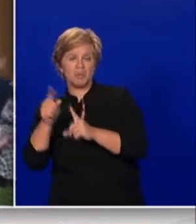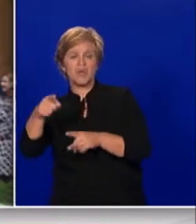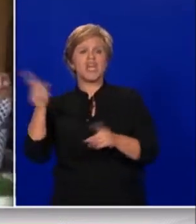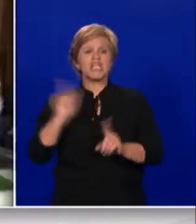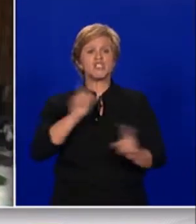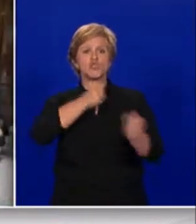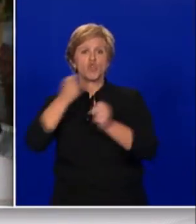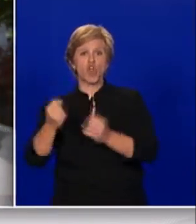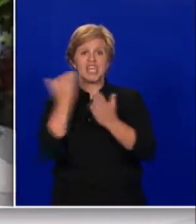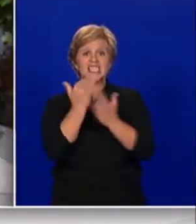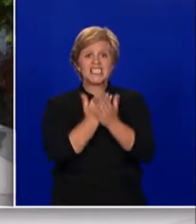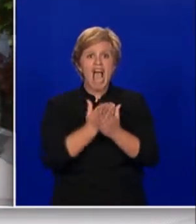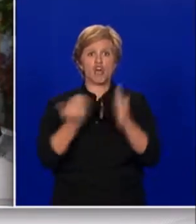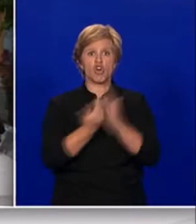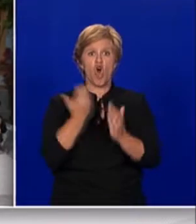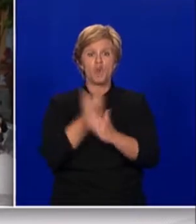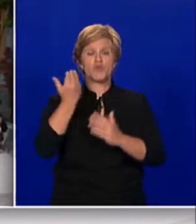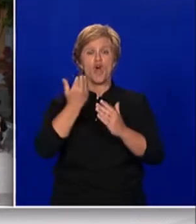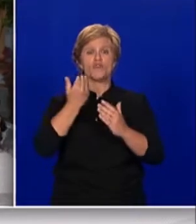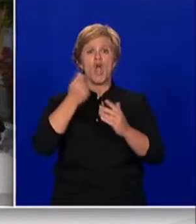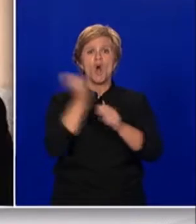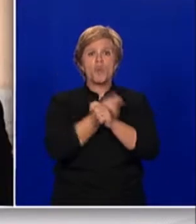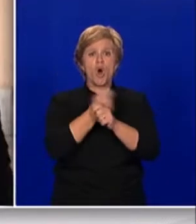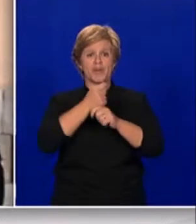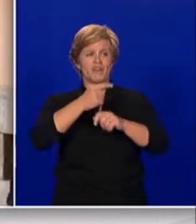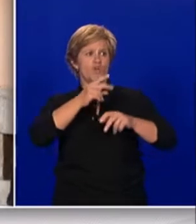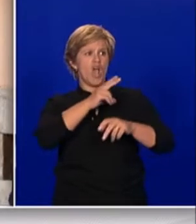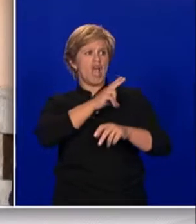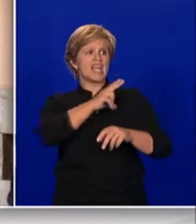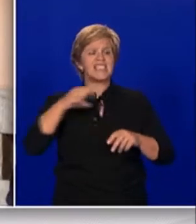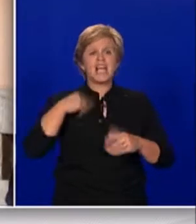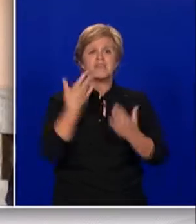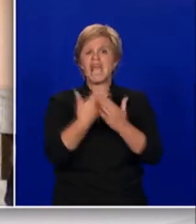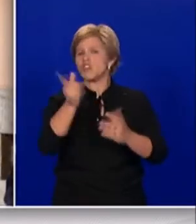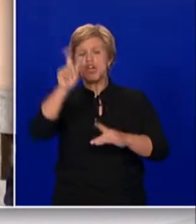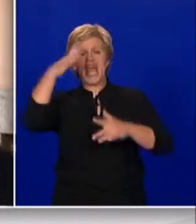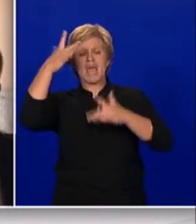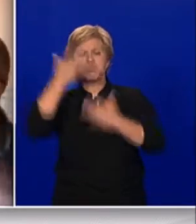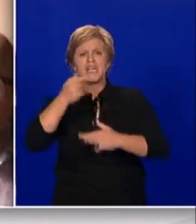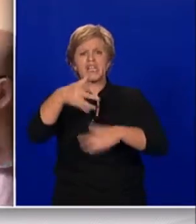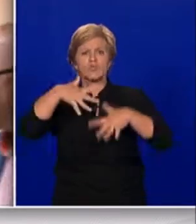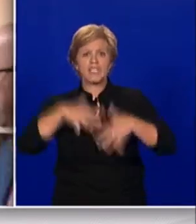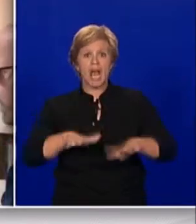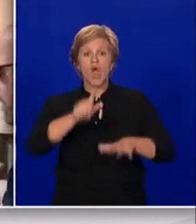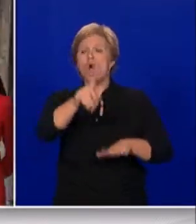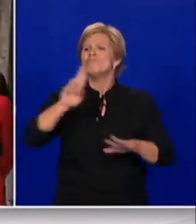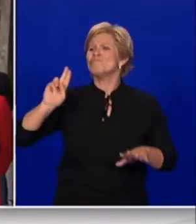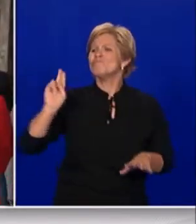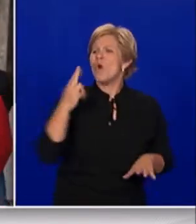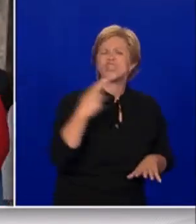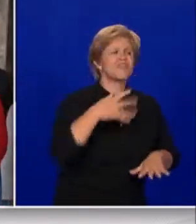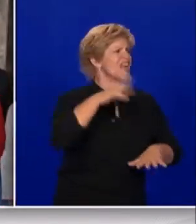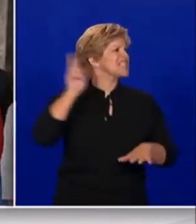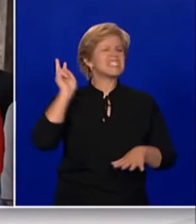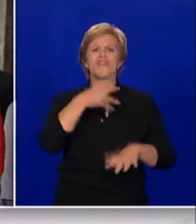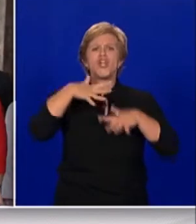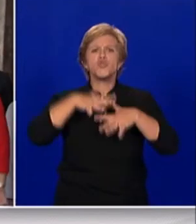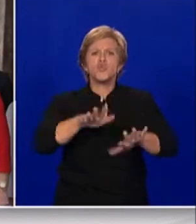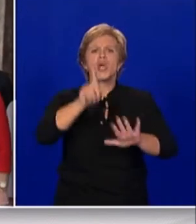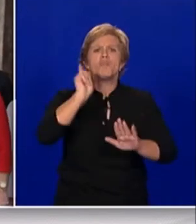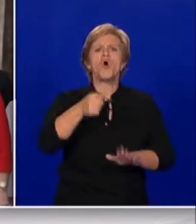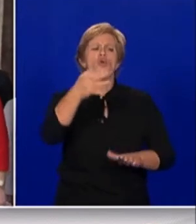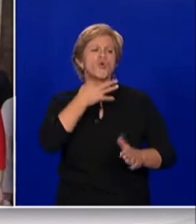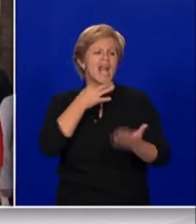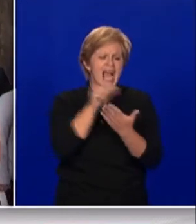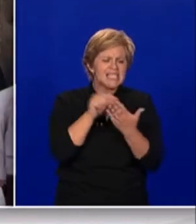obnovi Zagreba pokazali nebrigu za građane. Pozvali su birače da ne vjeruju obećanjima oporavku gospodarstva i da glasaju za one